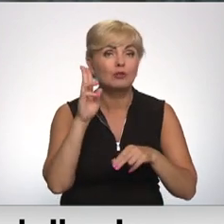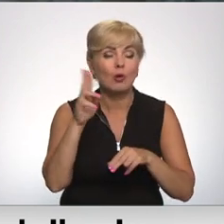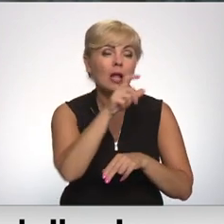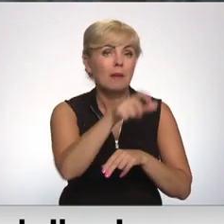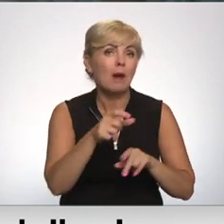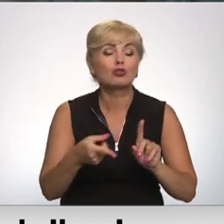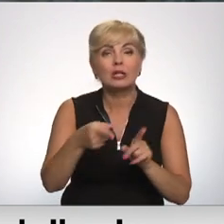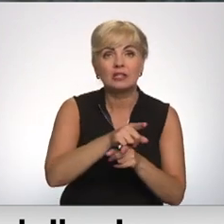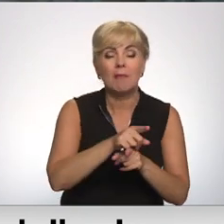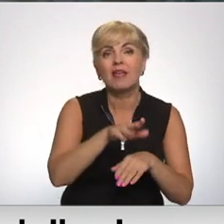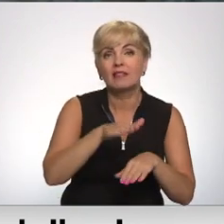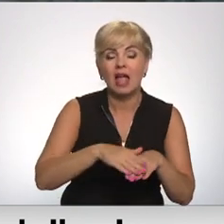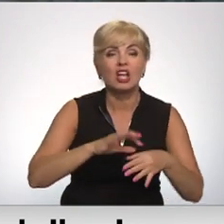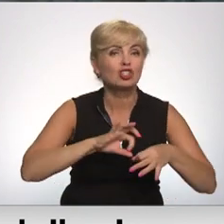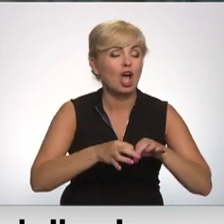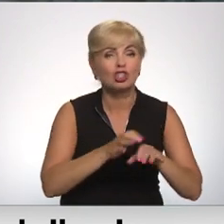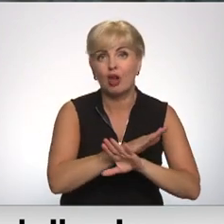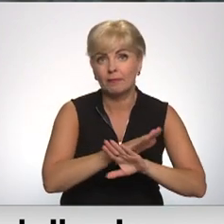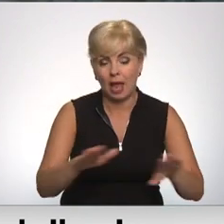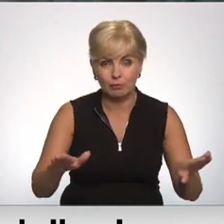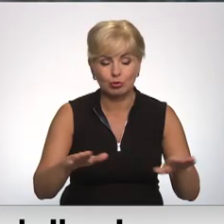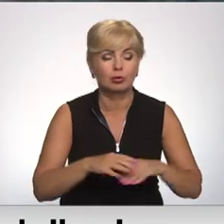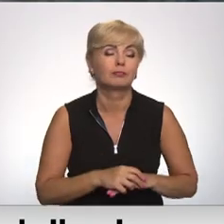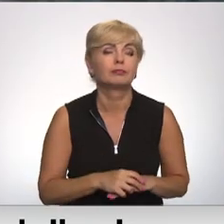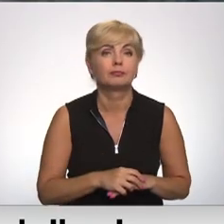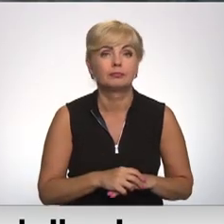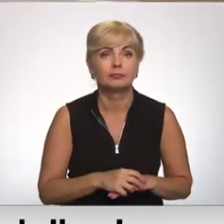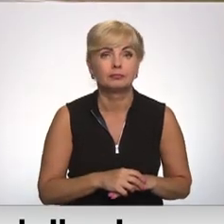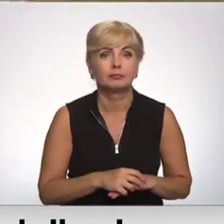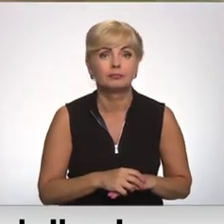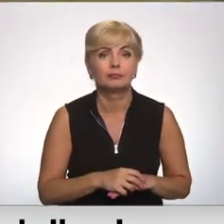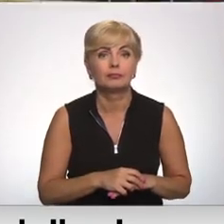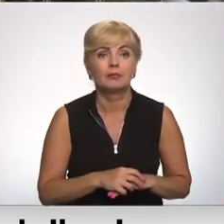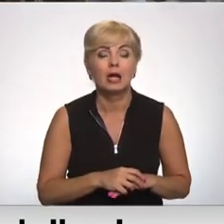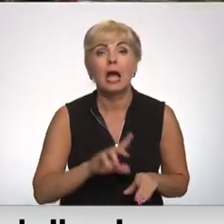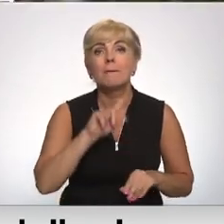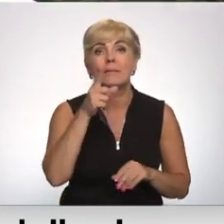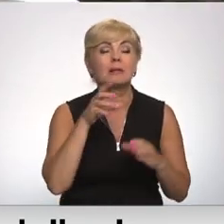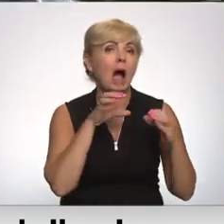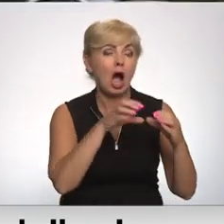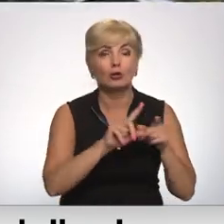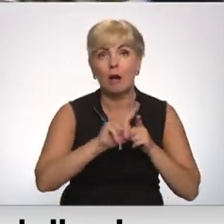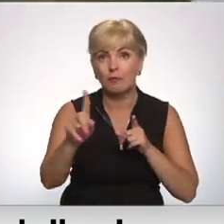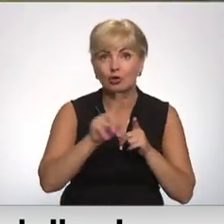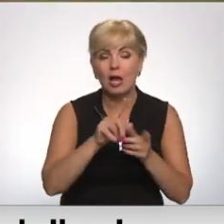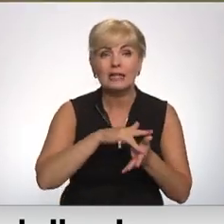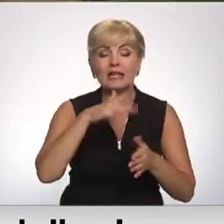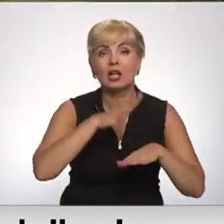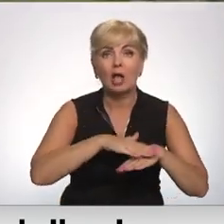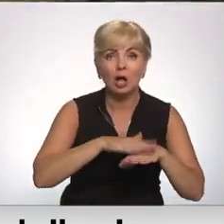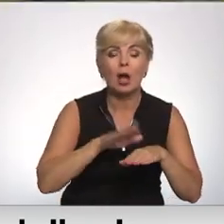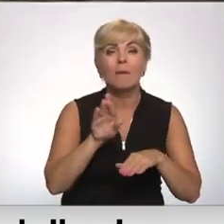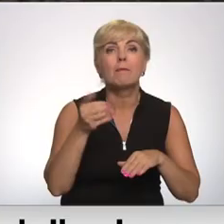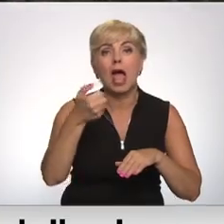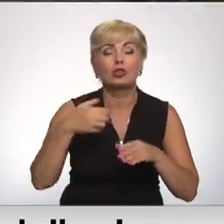šo izmaiņu dēļ saržģījumu nebūs. Arī par to Madar Līcīte. Pirma autobas maršrotā Centrāldierbusu Bertuciems